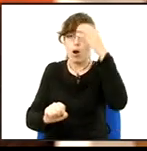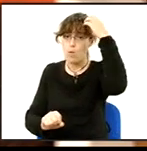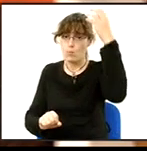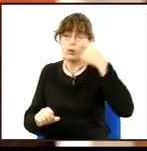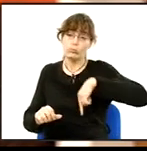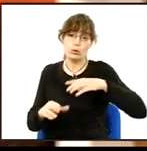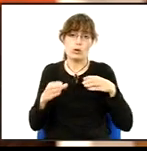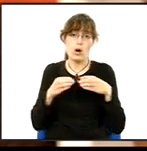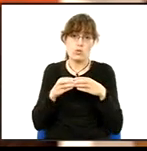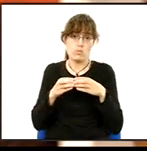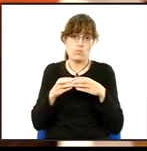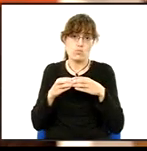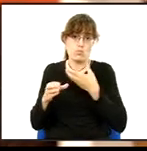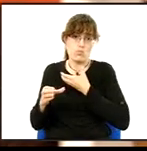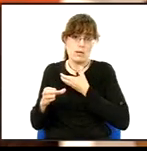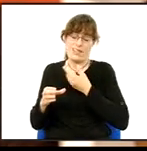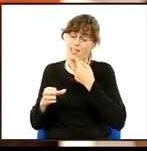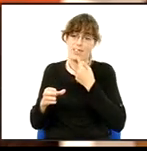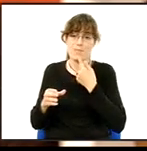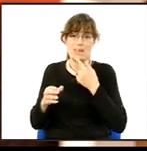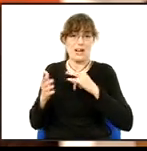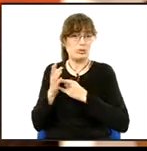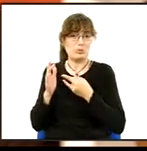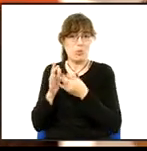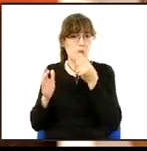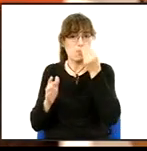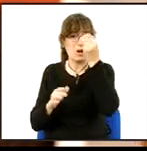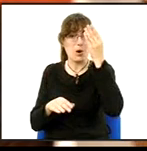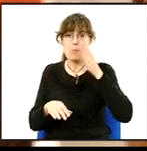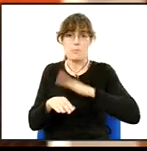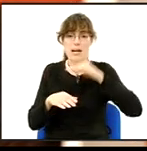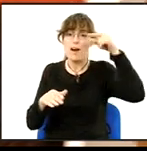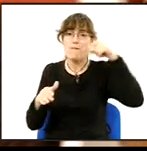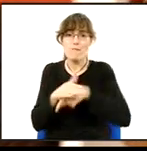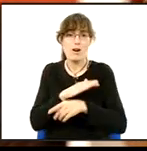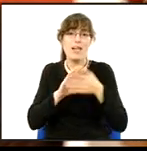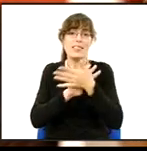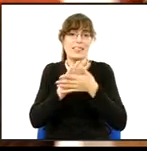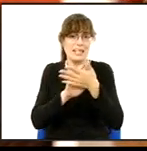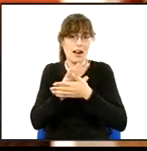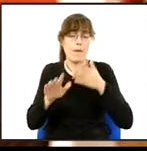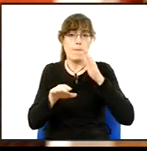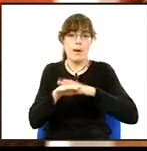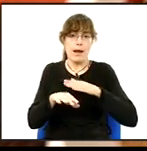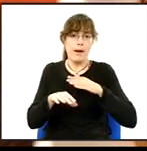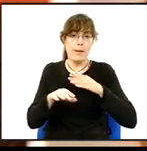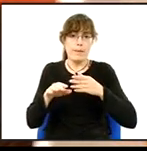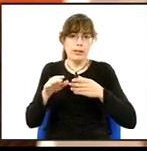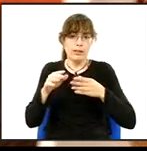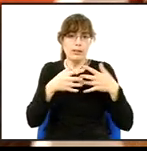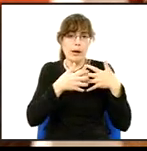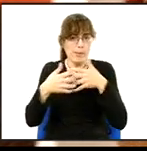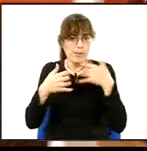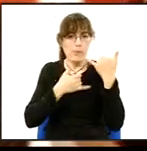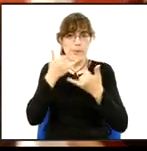grup municipal, no creiem que aquesta sigui la millor solució per aprofundir en el diàleg i per trobar una sortida del conflicte